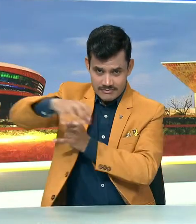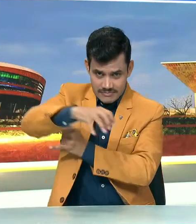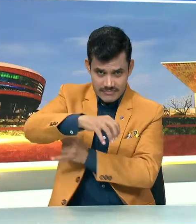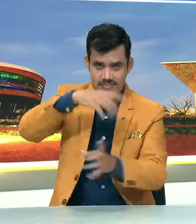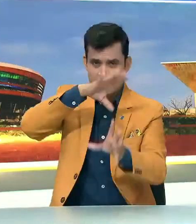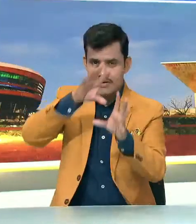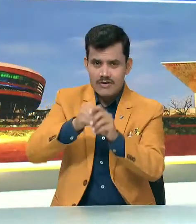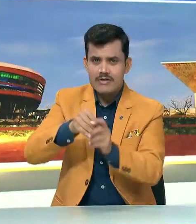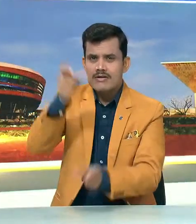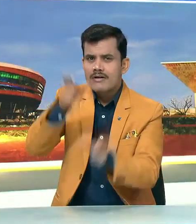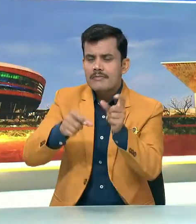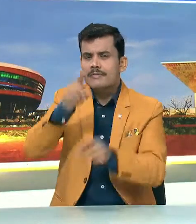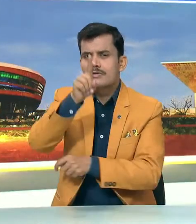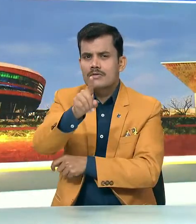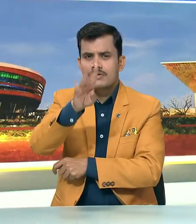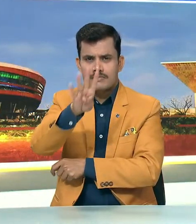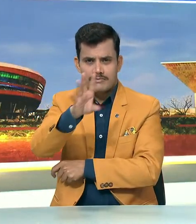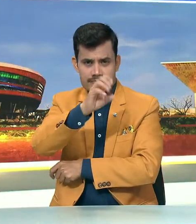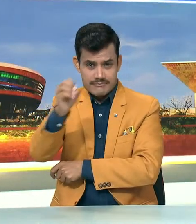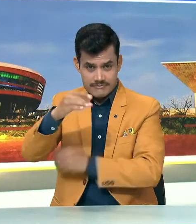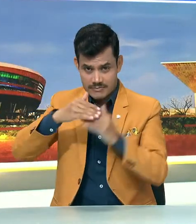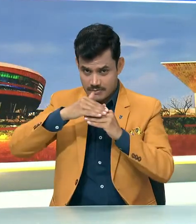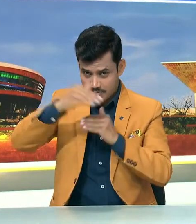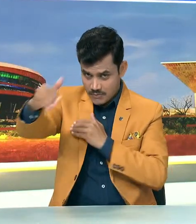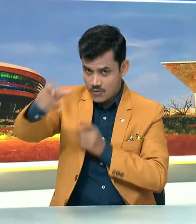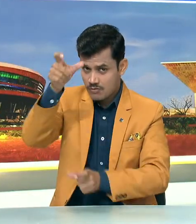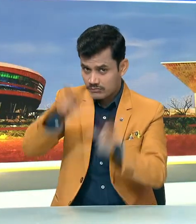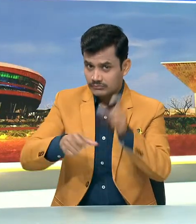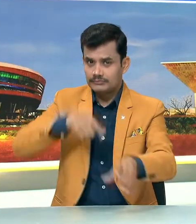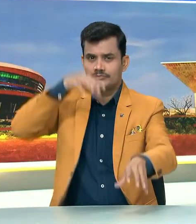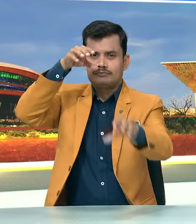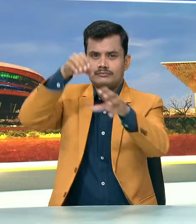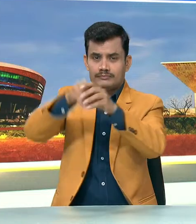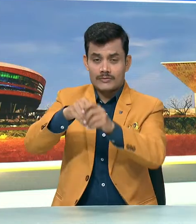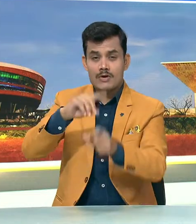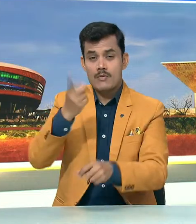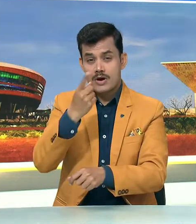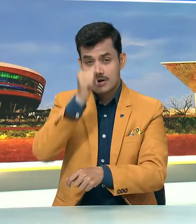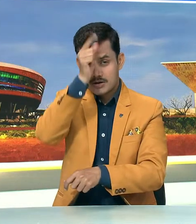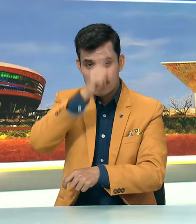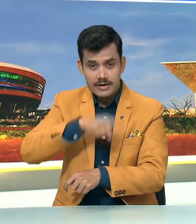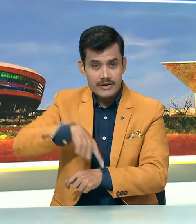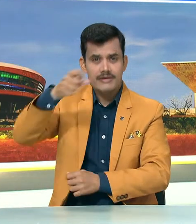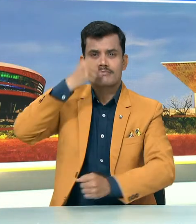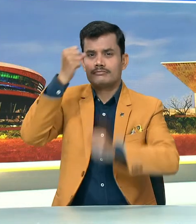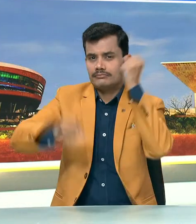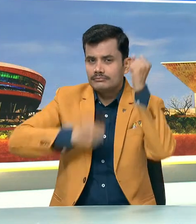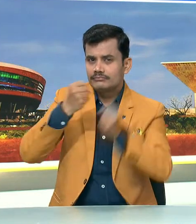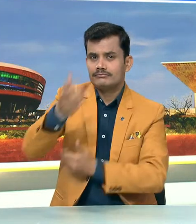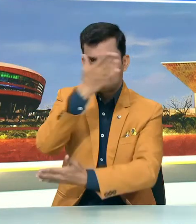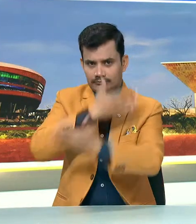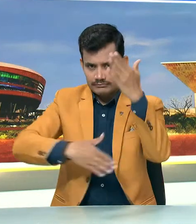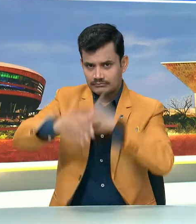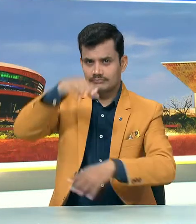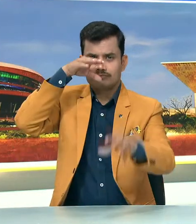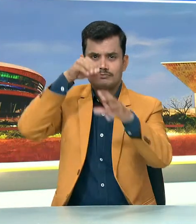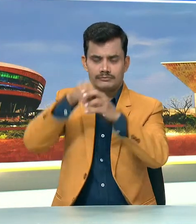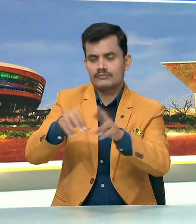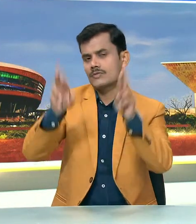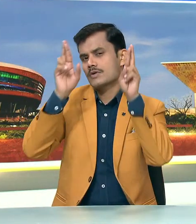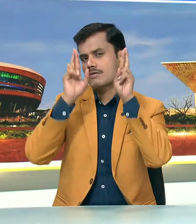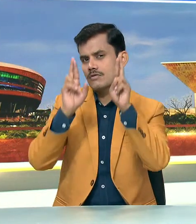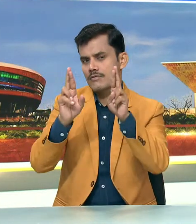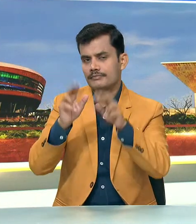प्रदेशों के 1400 से अधिक प्रतिभागियों के पहले खेलो इंडिया पेरा गेम्स में भाग लेने की